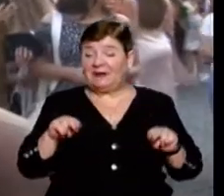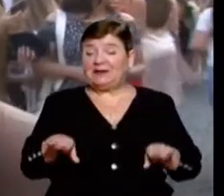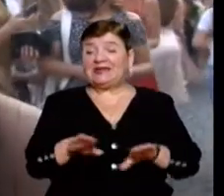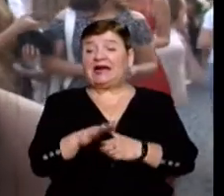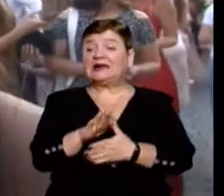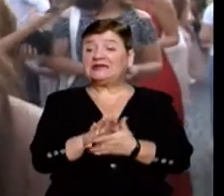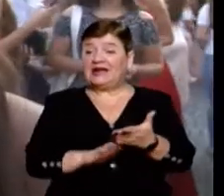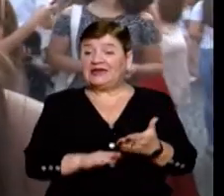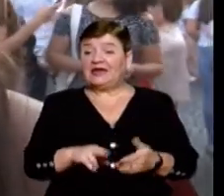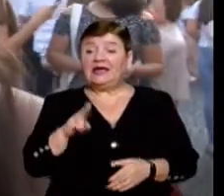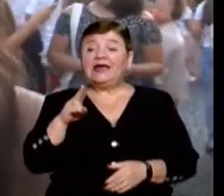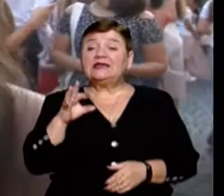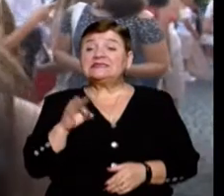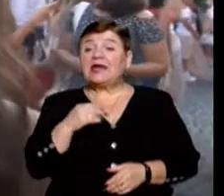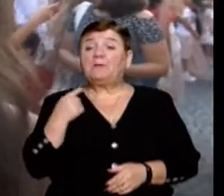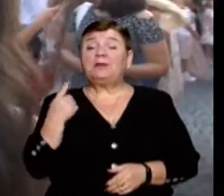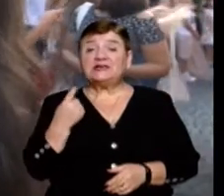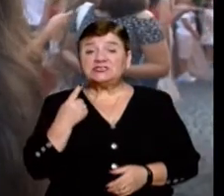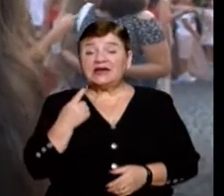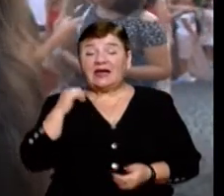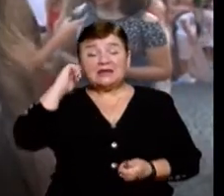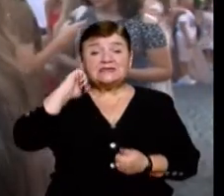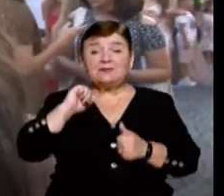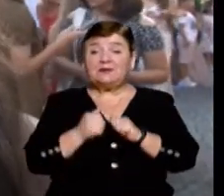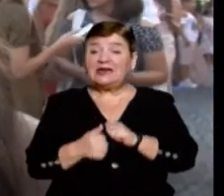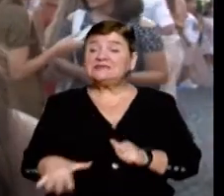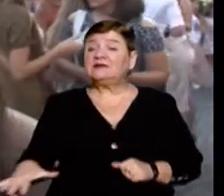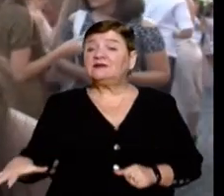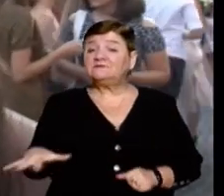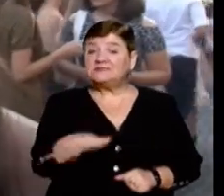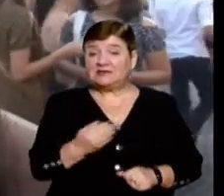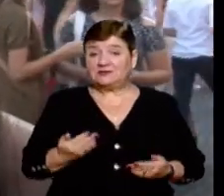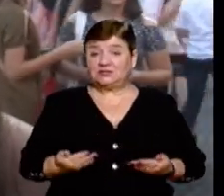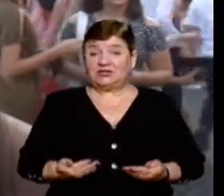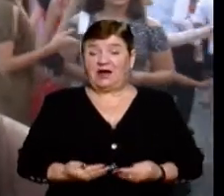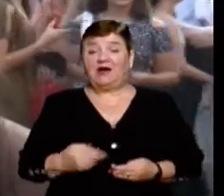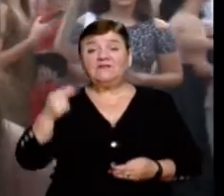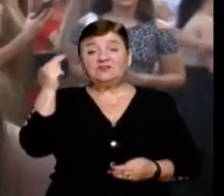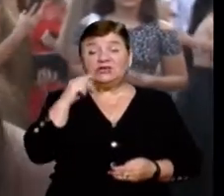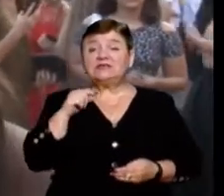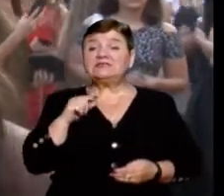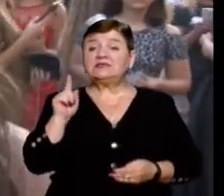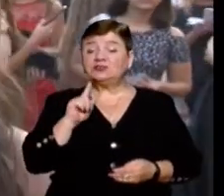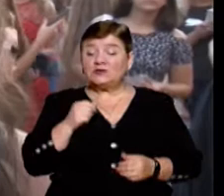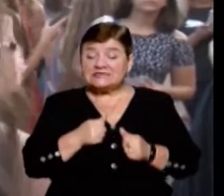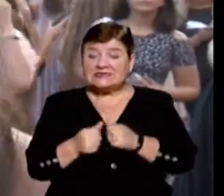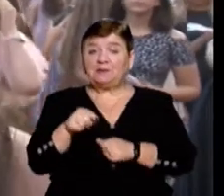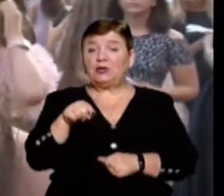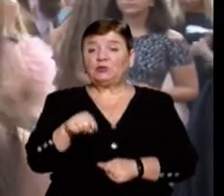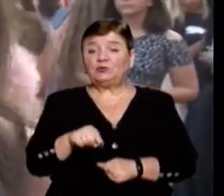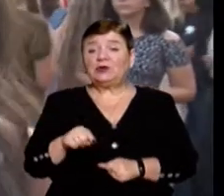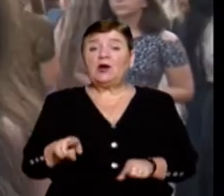роки – це те, що запам'ятається на все життя. Я дуже рада, що вчилася саме тут, саме з моїми